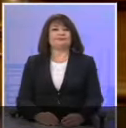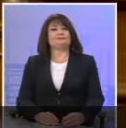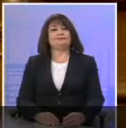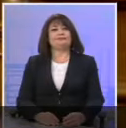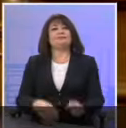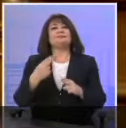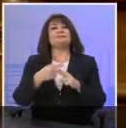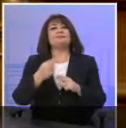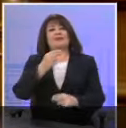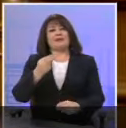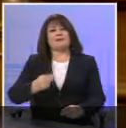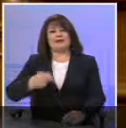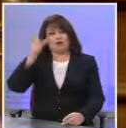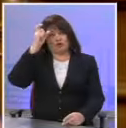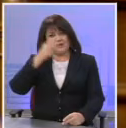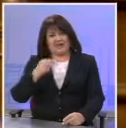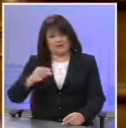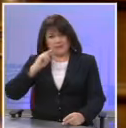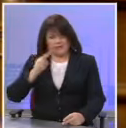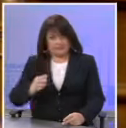κρίσιμα θέματα. Τουρκία.